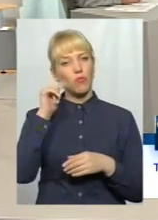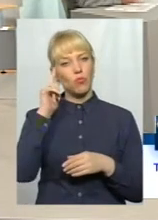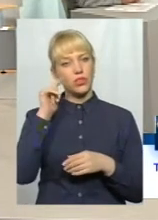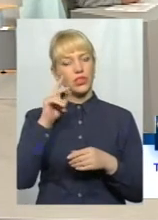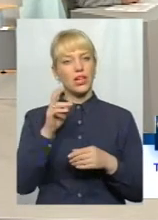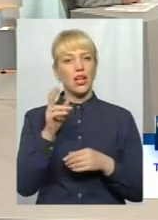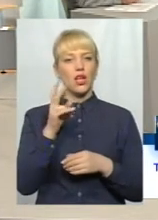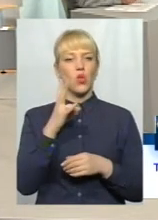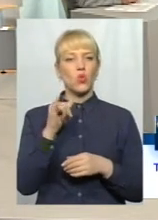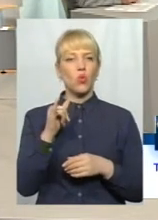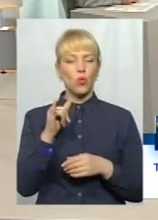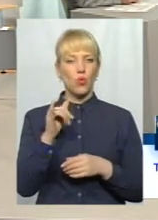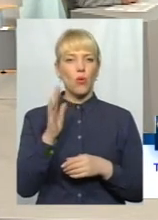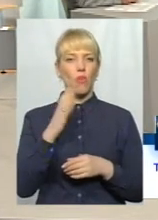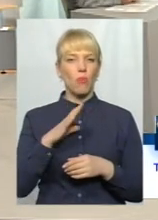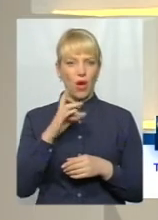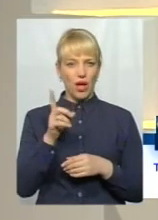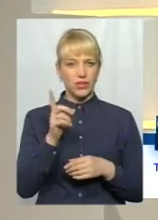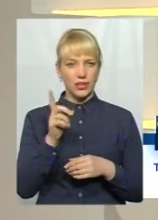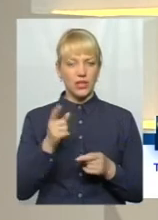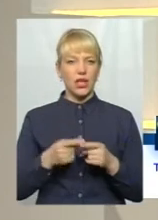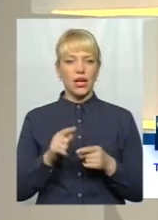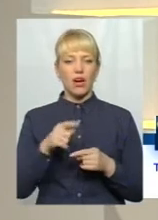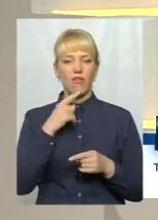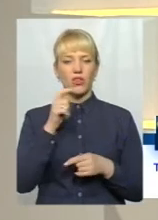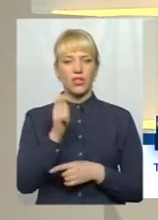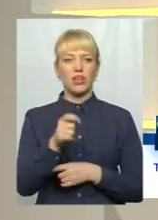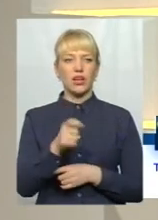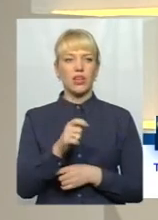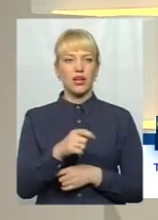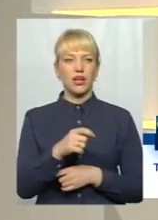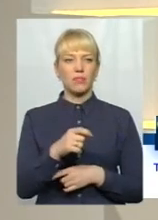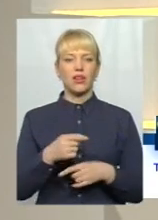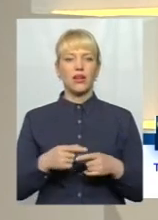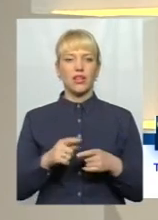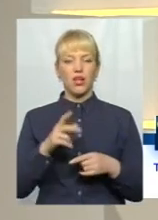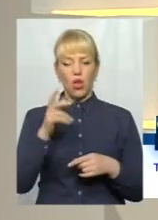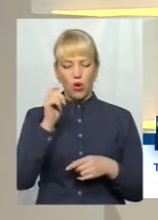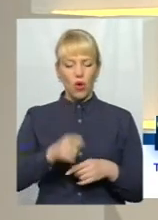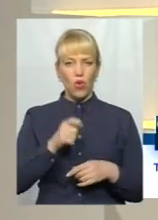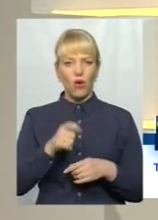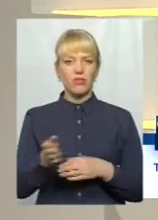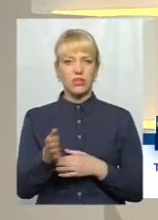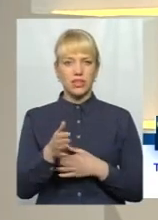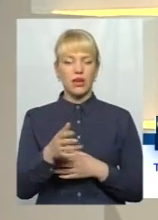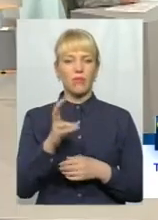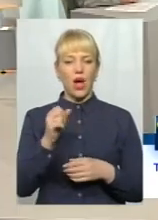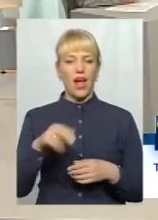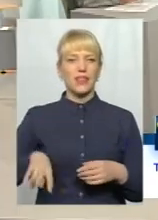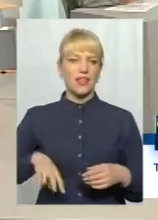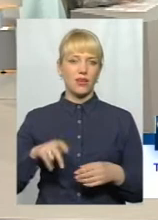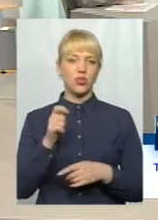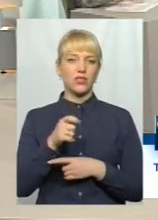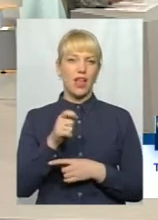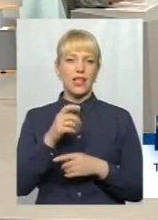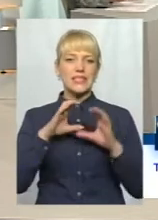ловить рибу, а йому кажуть, що тут риби немає, хто говорить, директор стадіону. Тобто, по суті, не буде. І так, я знаю, рибалки нарекають, що в Дністрі